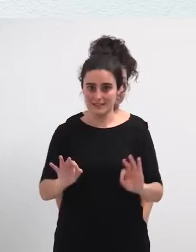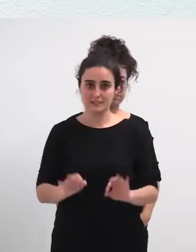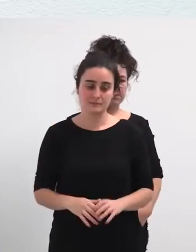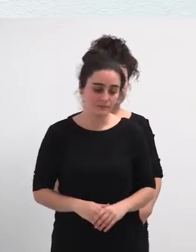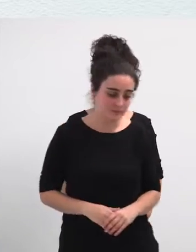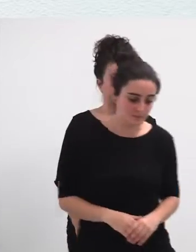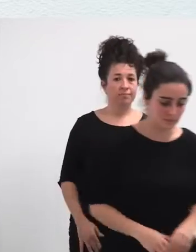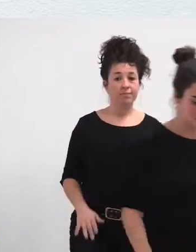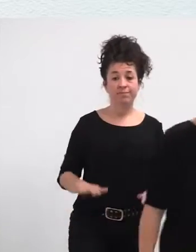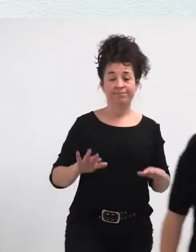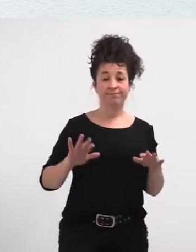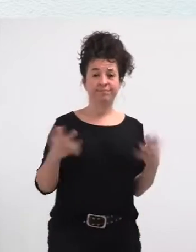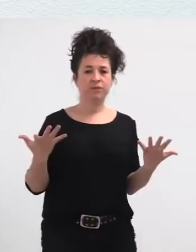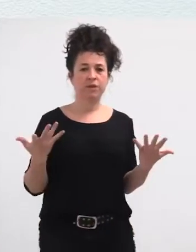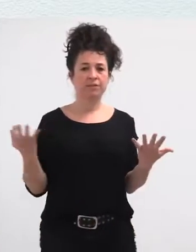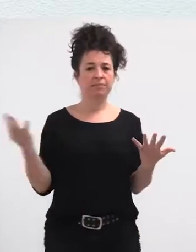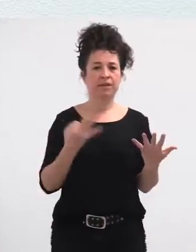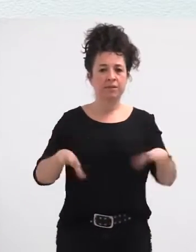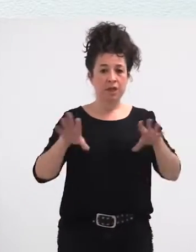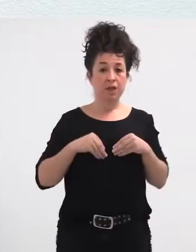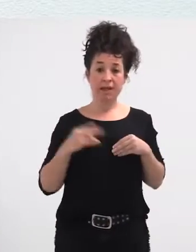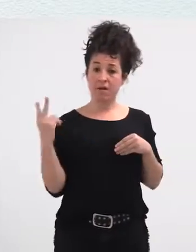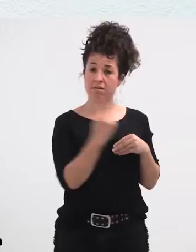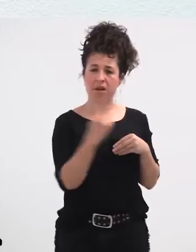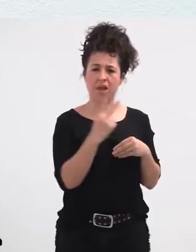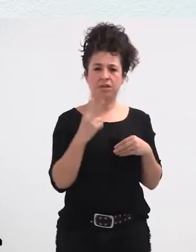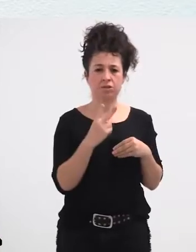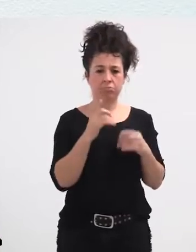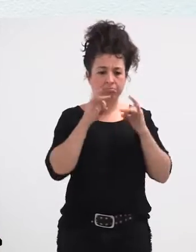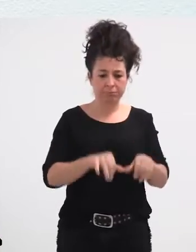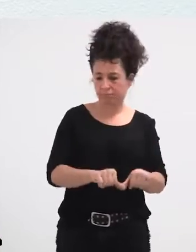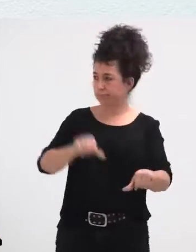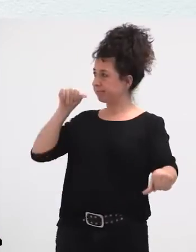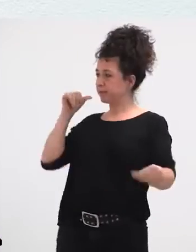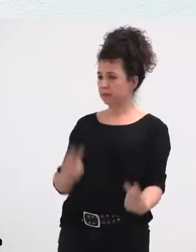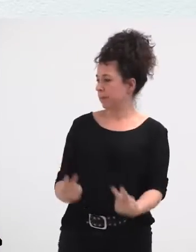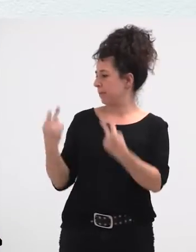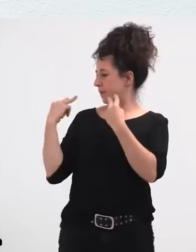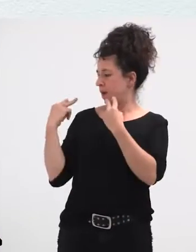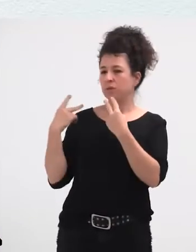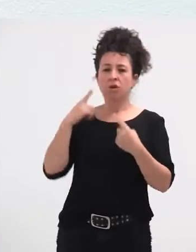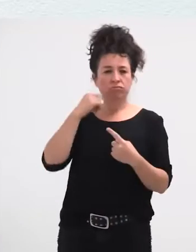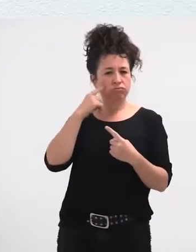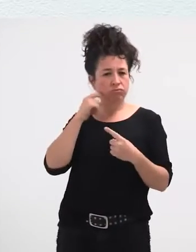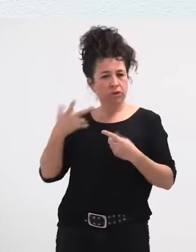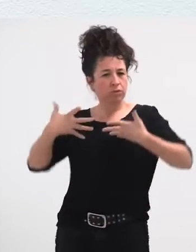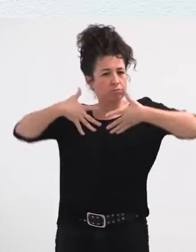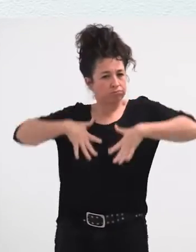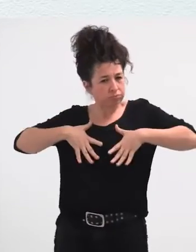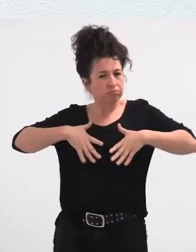Eta Baina Biak Historikok Eta Begiratzen Badugu Bai Egia da Oso-oso Errotutako Tradizze Bat Direla